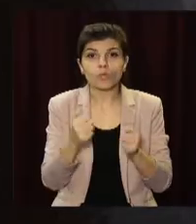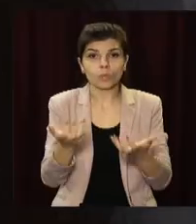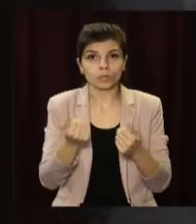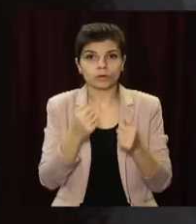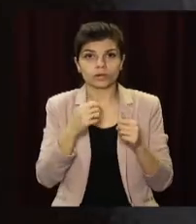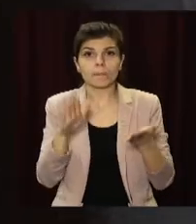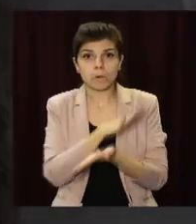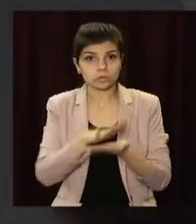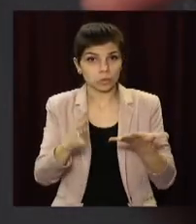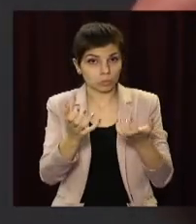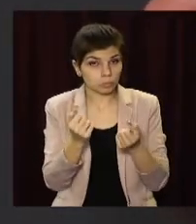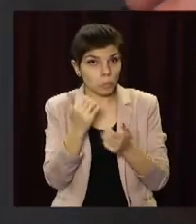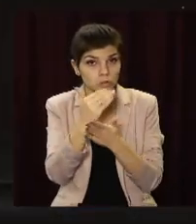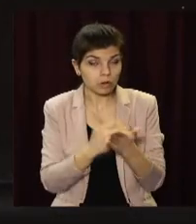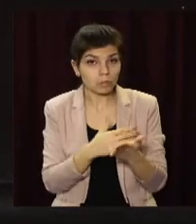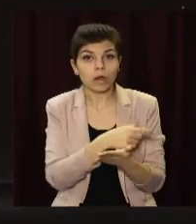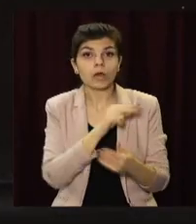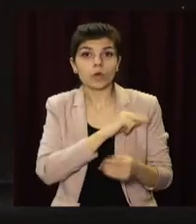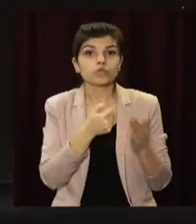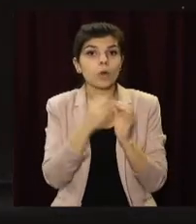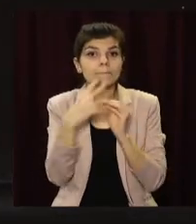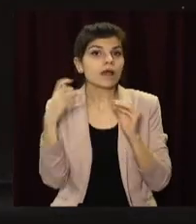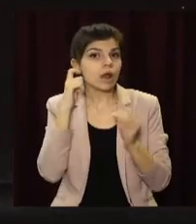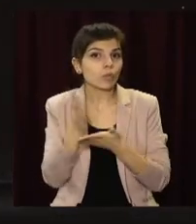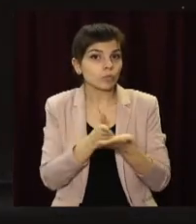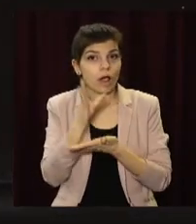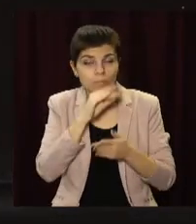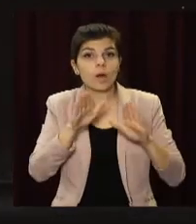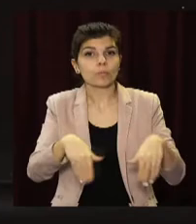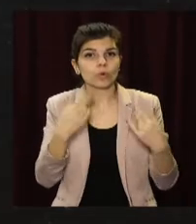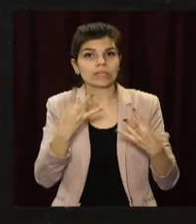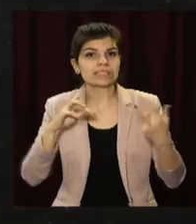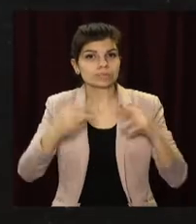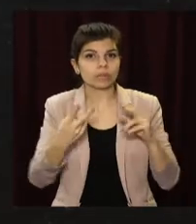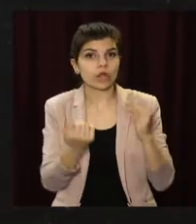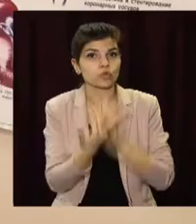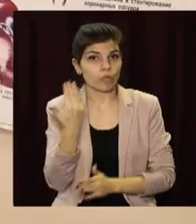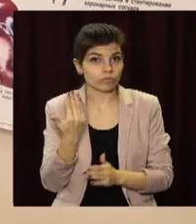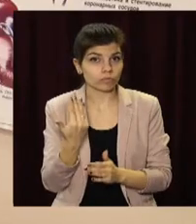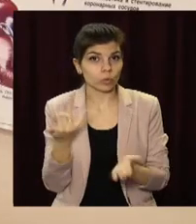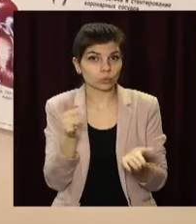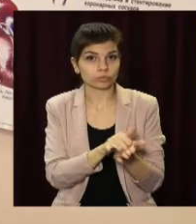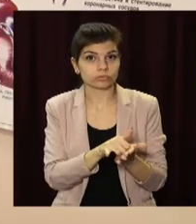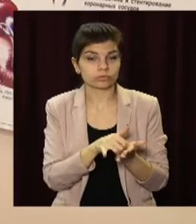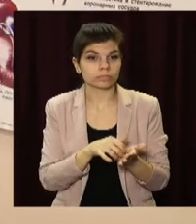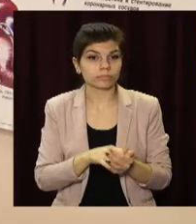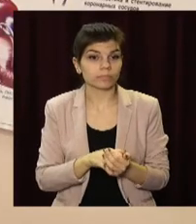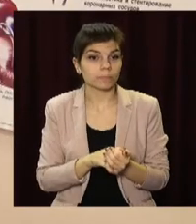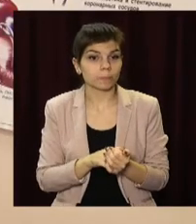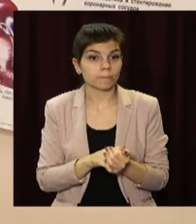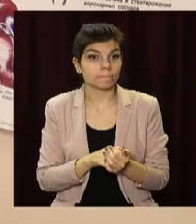безкоштовно. Працює прибор до 15 років. Далі його потрібно змінювати на новий. Под местной